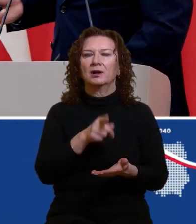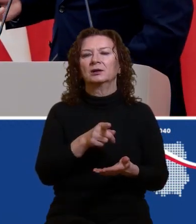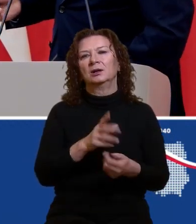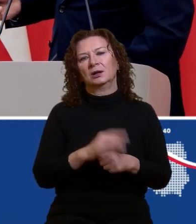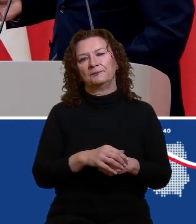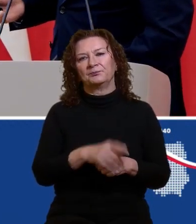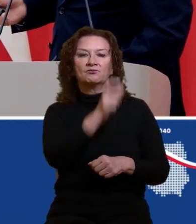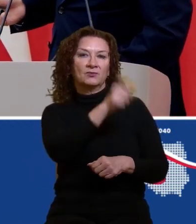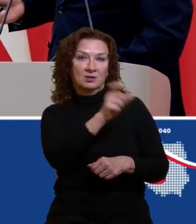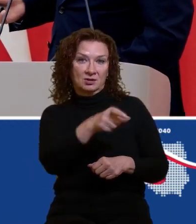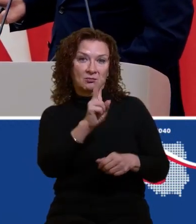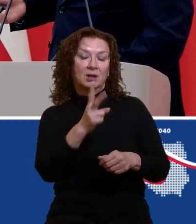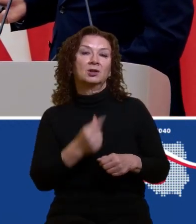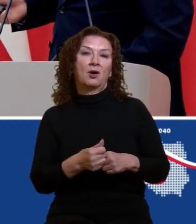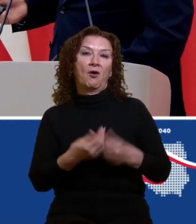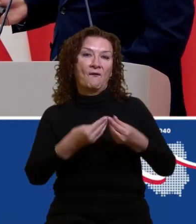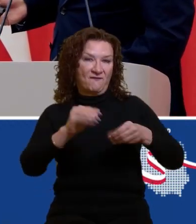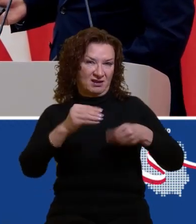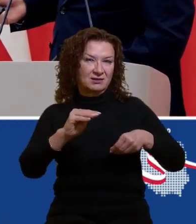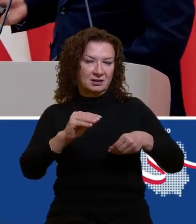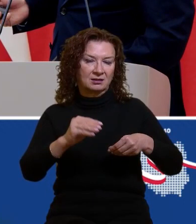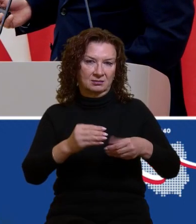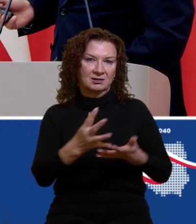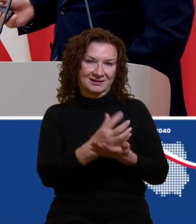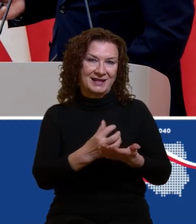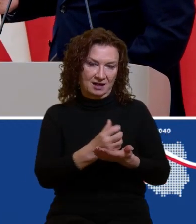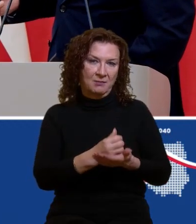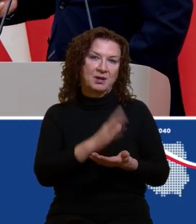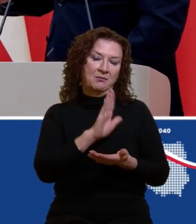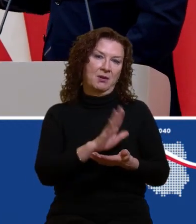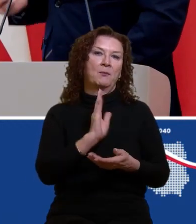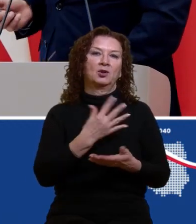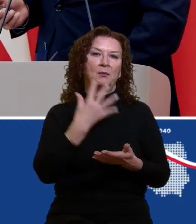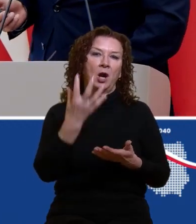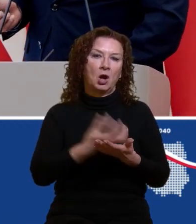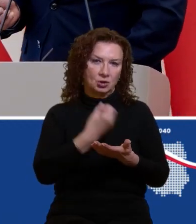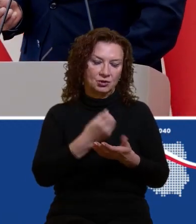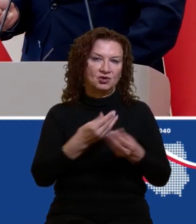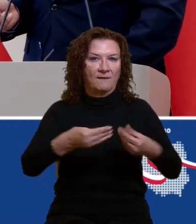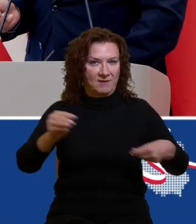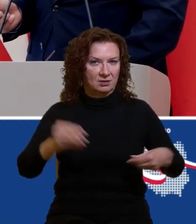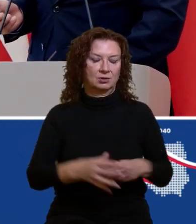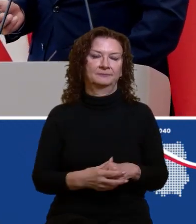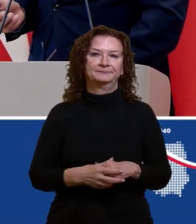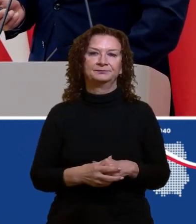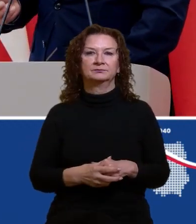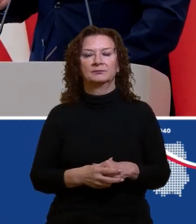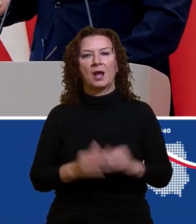mają wyższe dochody, wyższe wynagrodzenia. Natomiast proporcjonalnie do dochodu